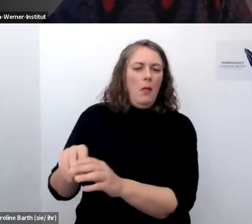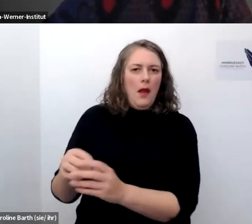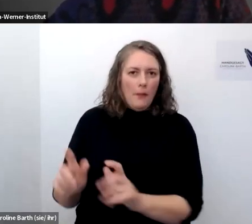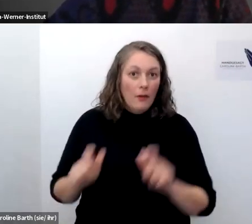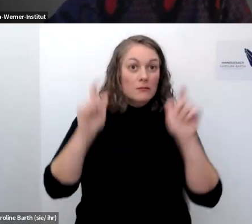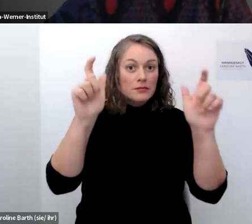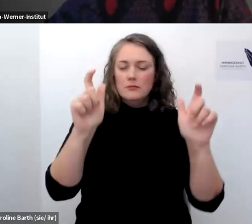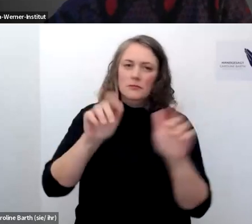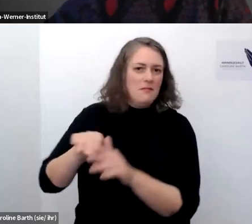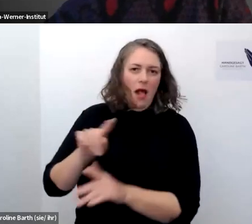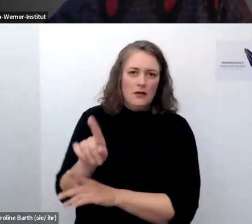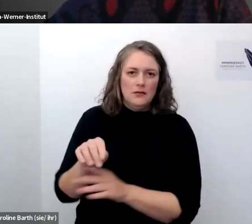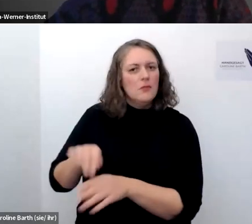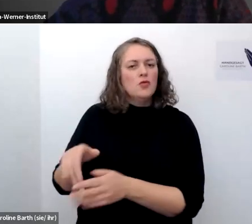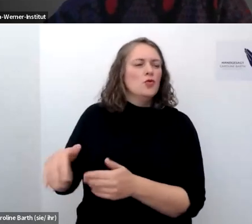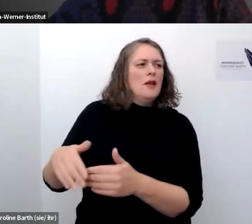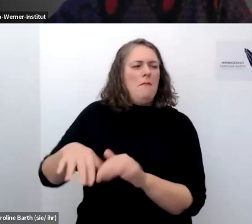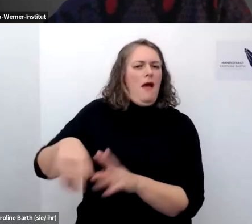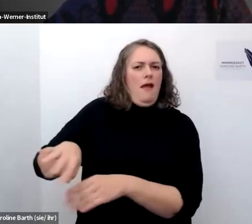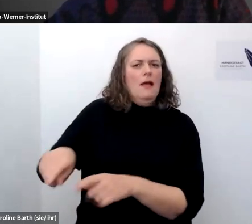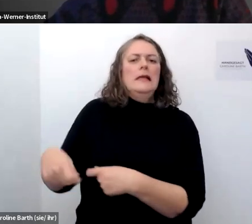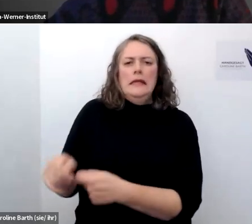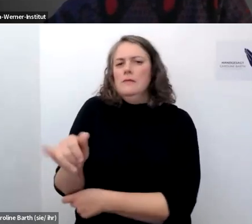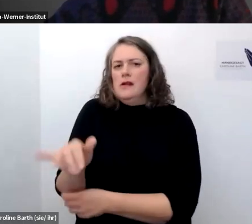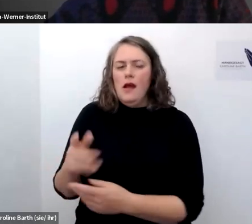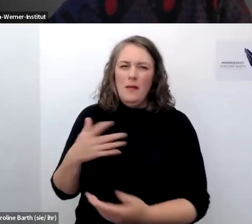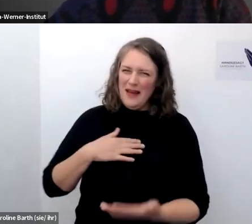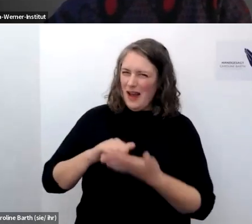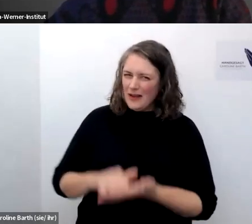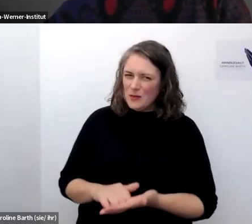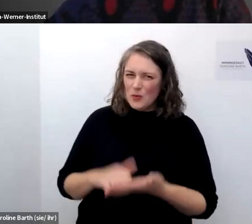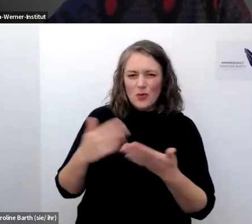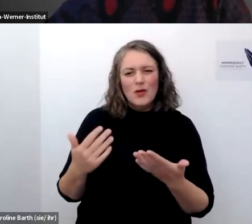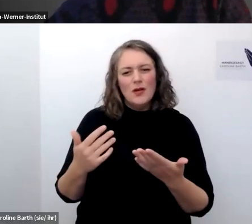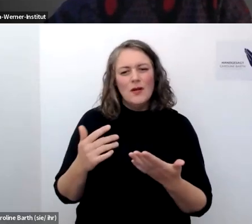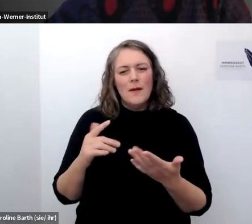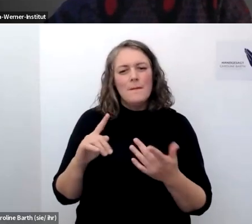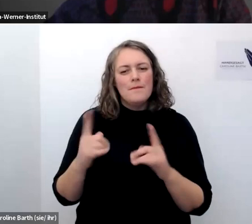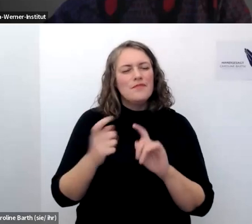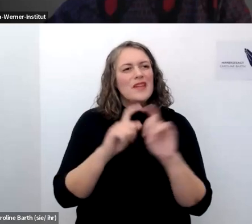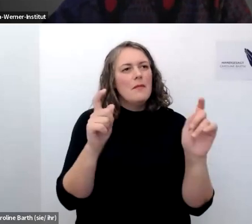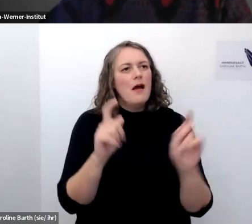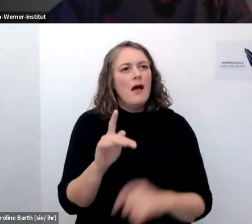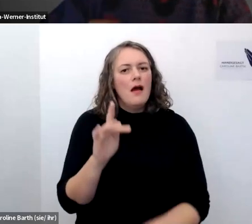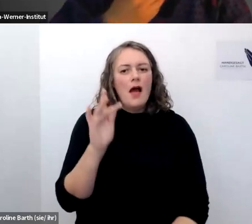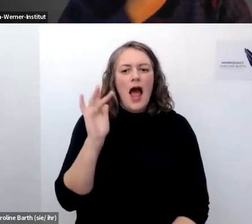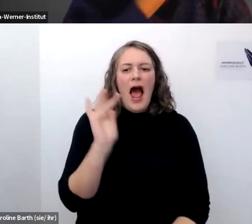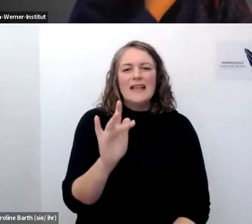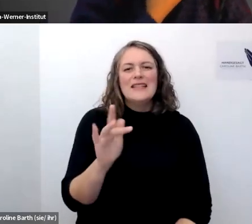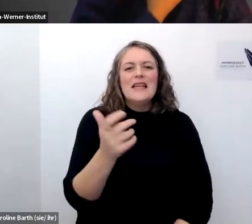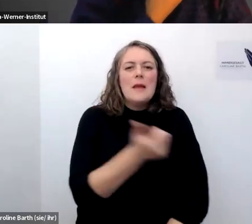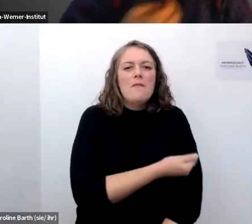am rande vor und gleichzeitig hatte ich den eindruck gerade bei diesen anti impf